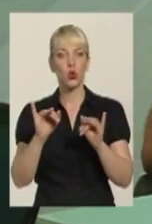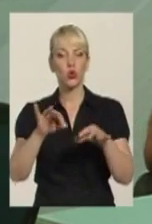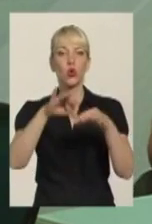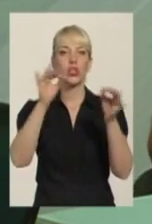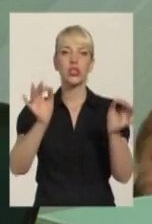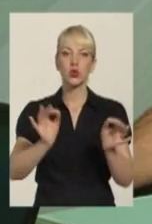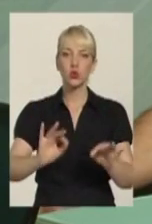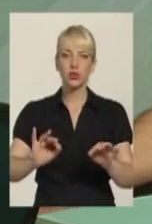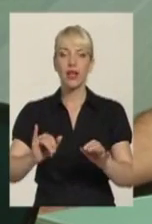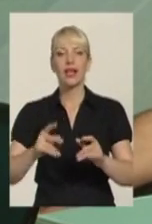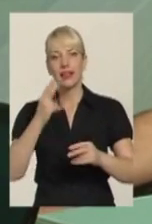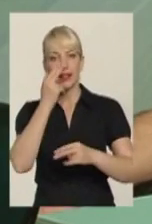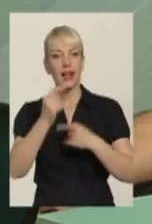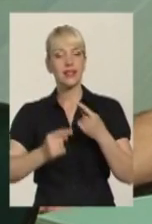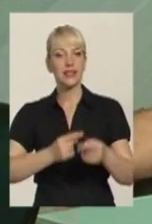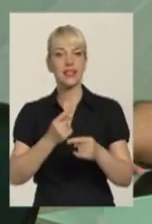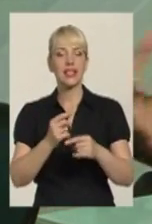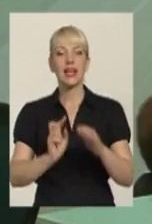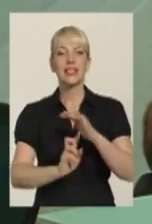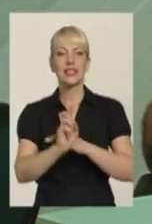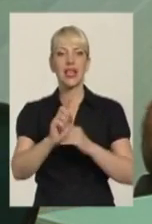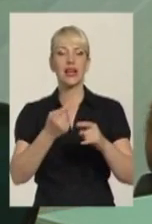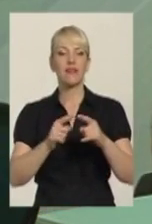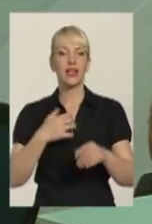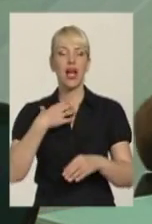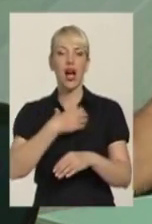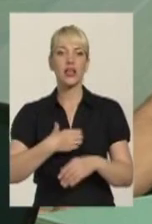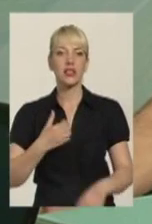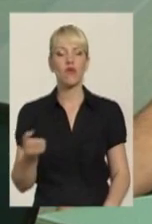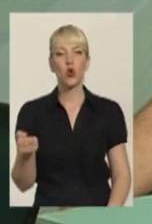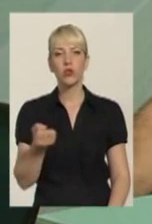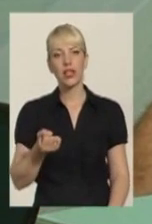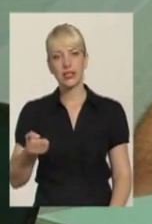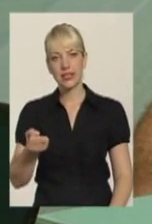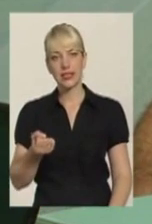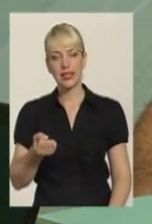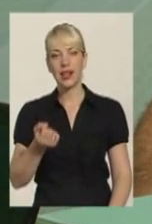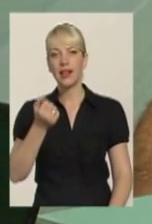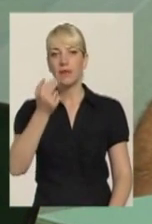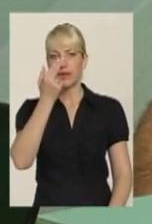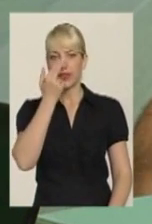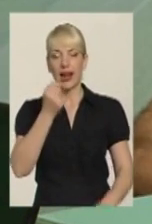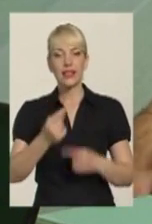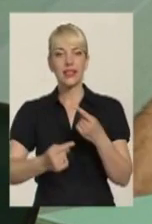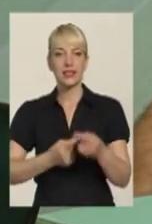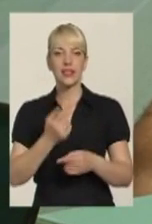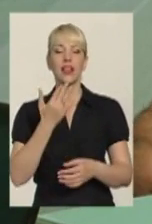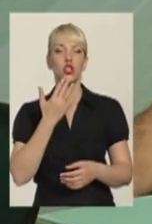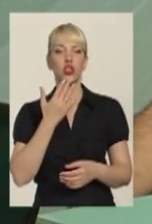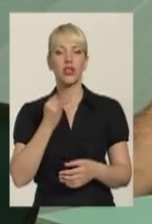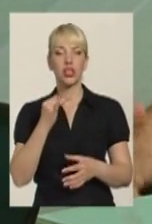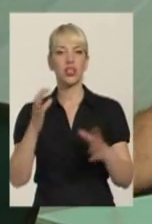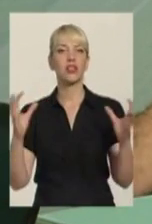традиції. Т.е. церковь є основний носитель традицій національних і основний